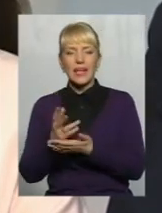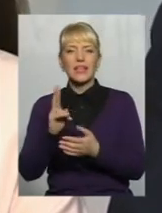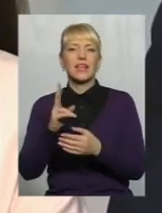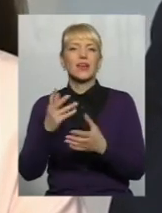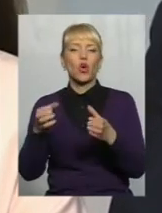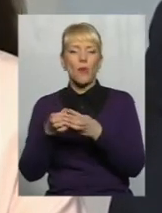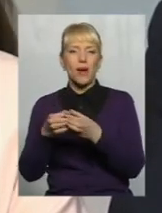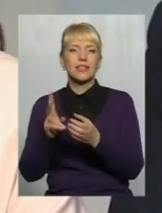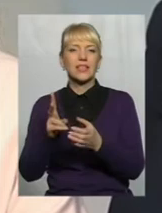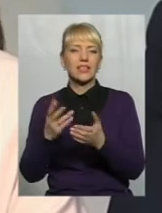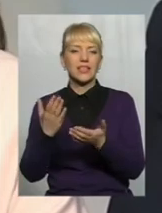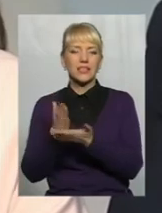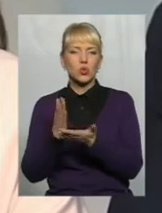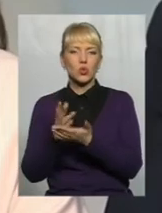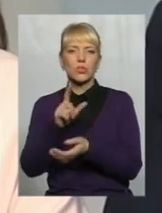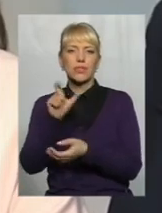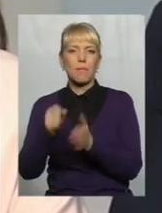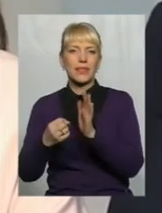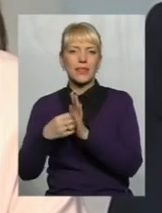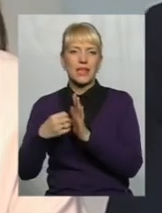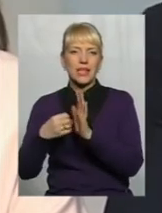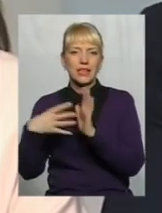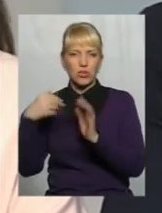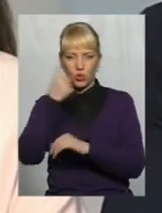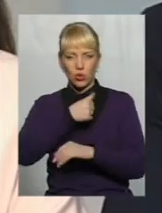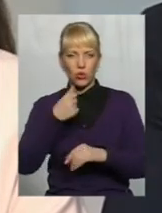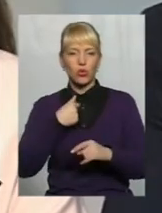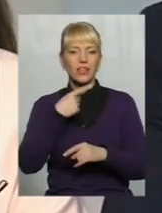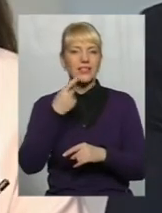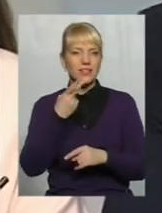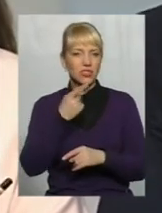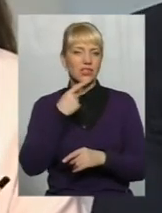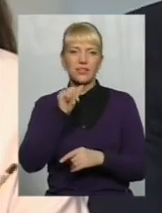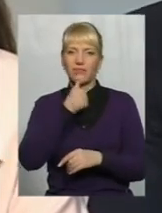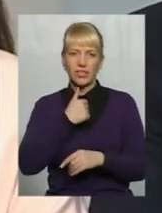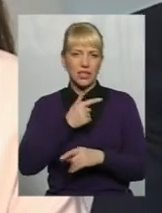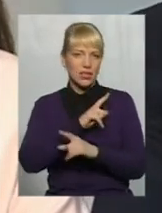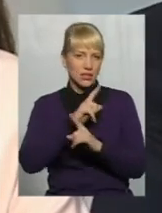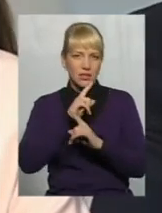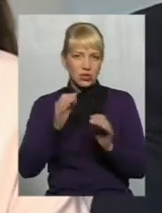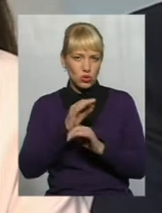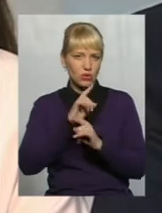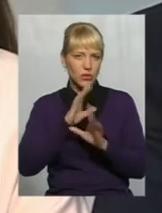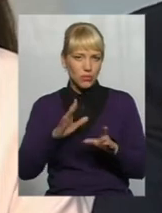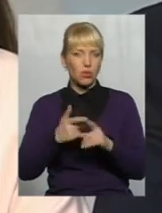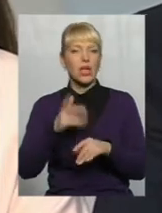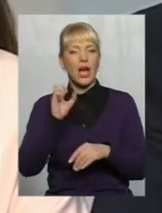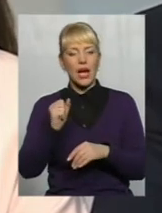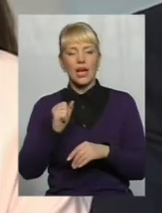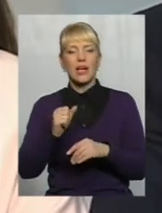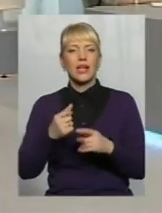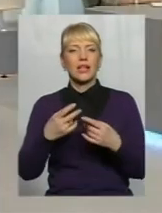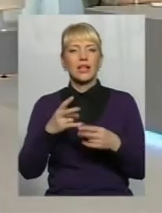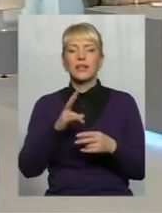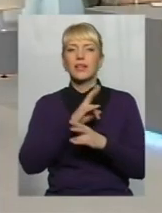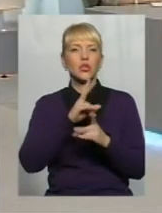року Я особисто завжди кажу, що під лежачий камінь вода не буде текти І за громадою, насправді, ніхто не буде бігати, що на-на-на,